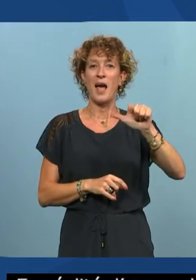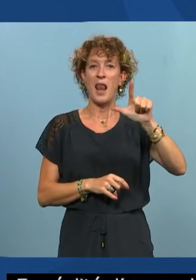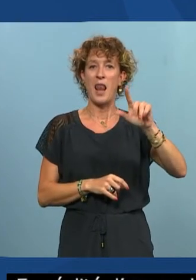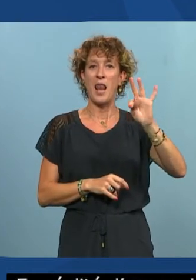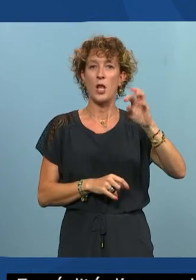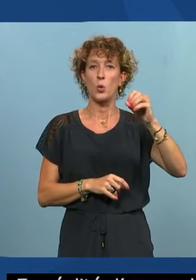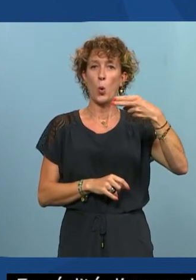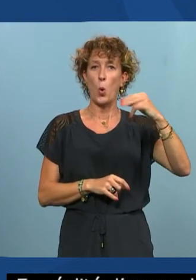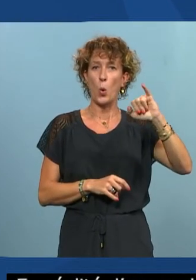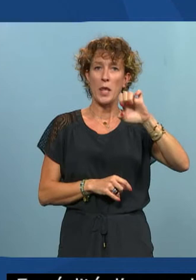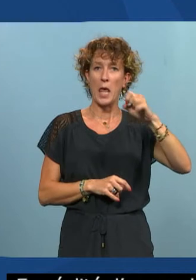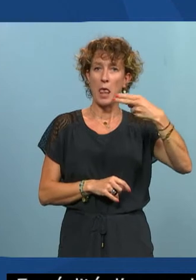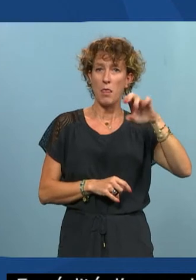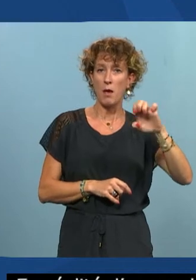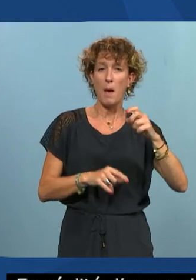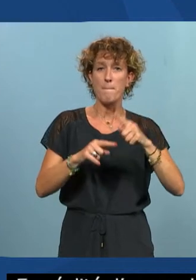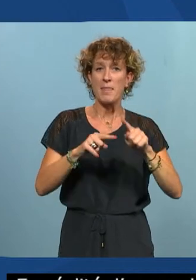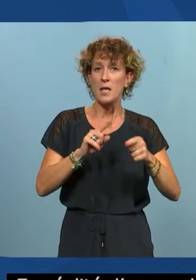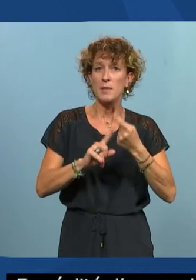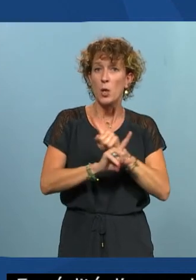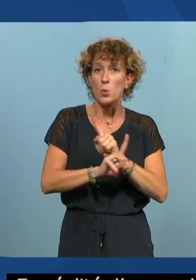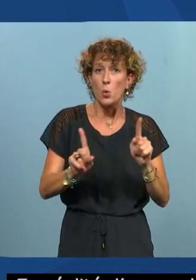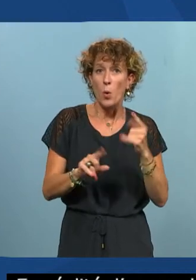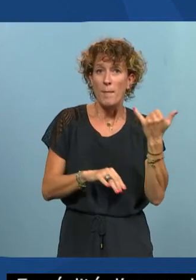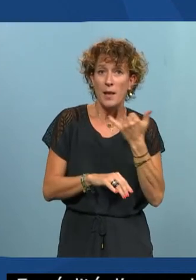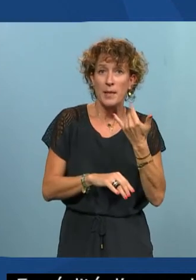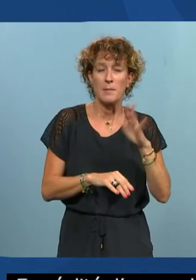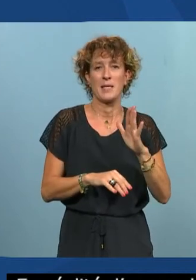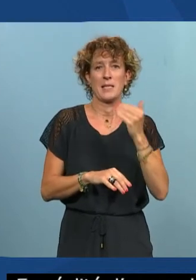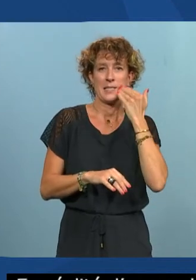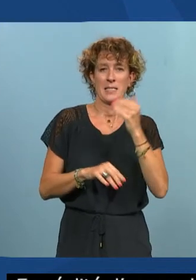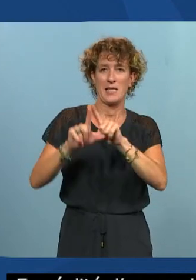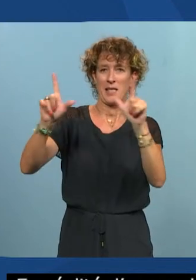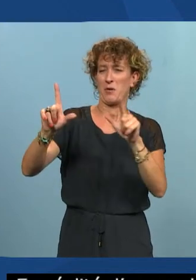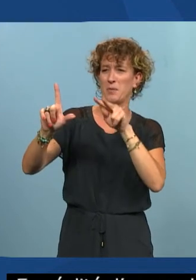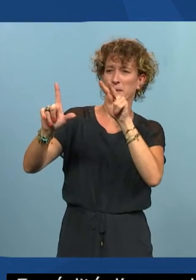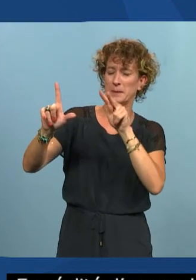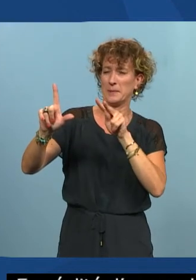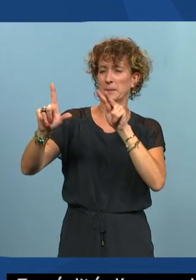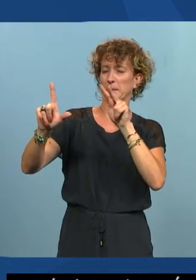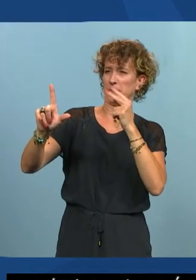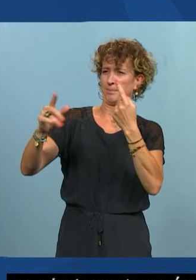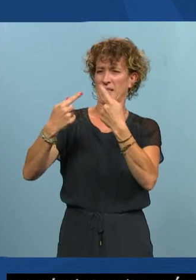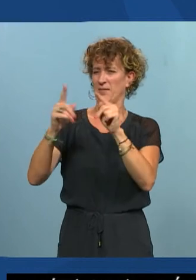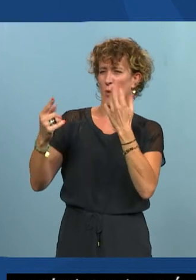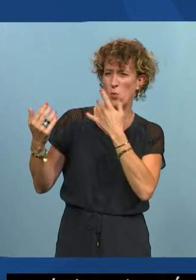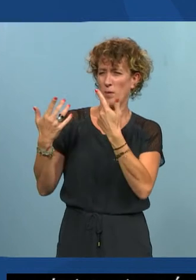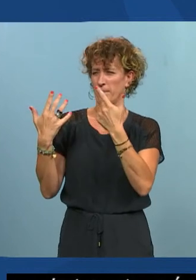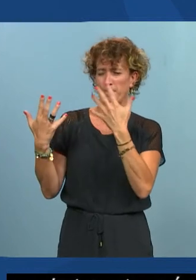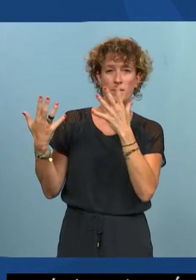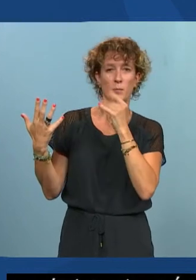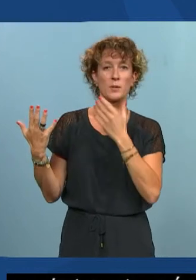matériel spécifique mais par contre, on peut se retrouver en difficulté face à son écran parce qu'on n'est pas en mesure de différencier de couleurs par exemple.